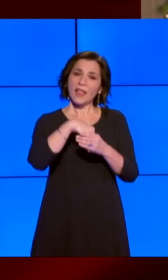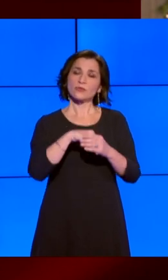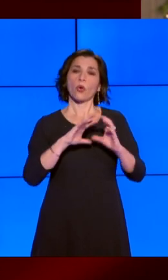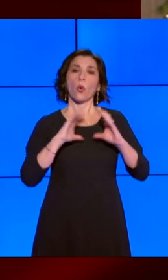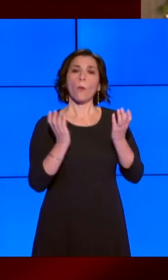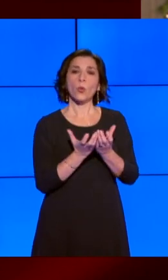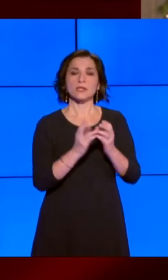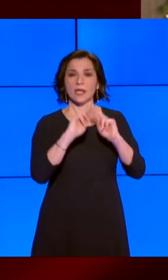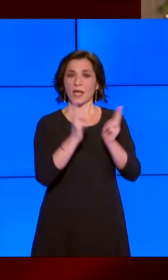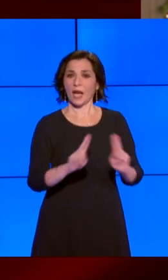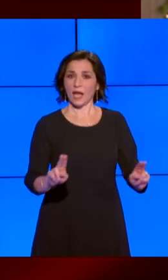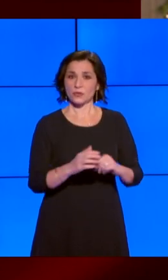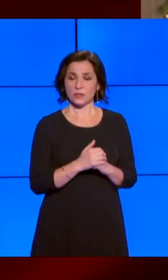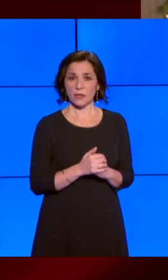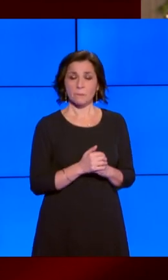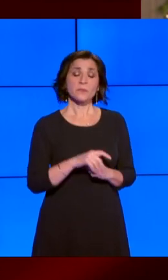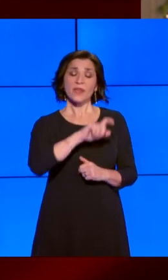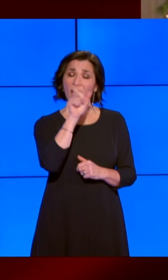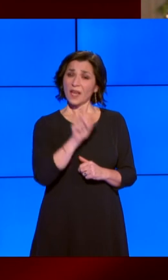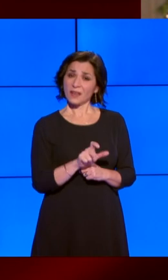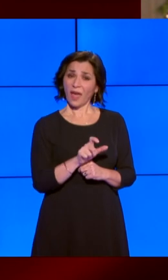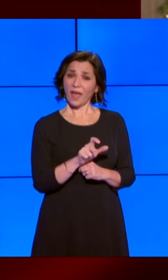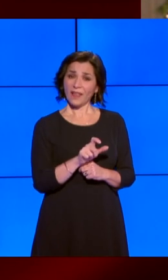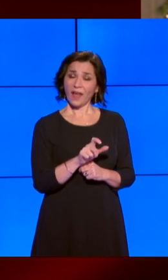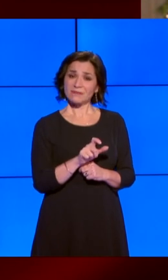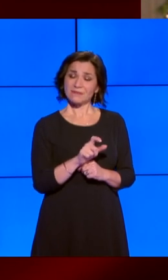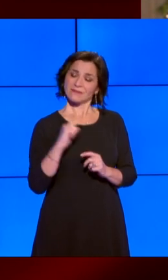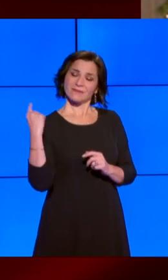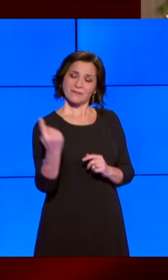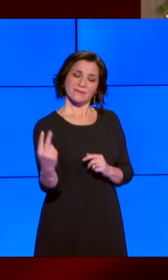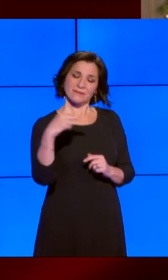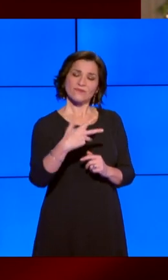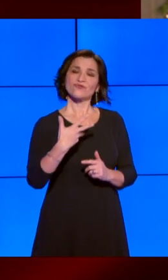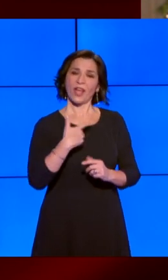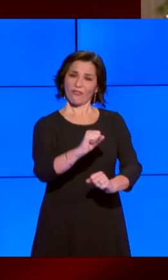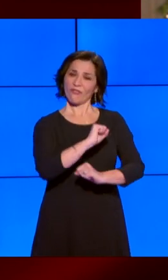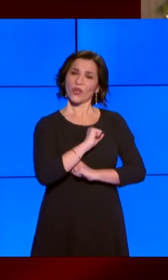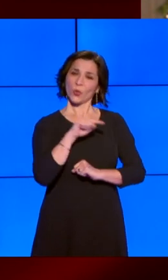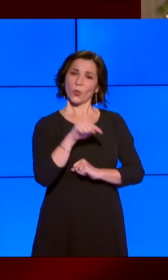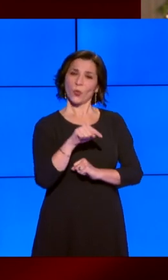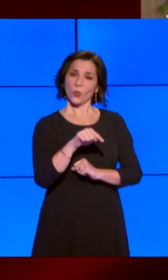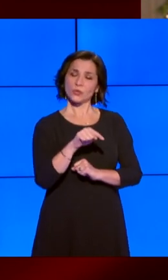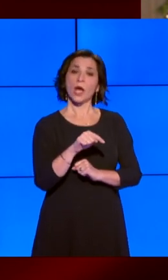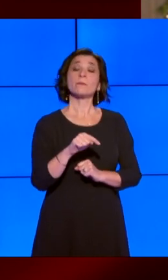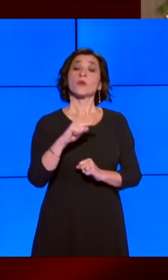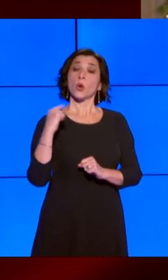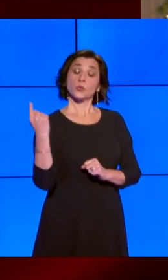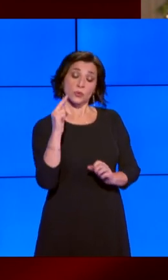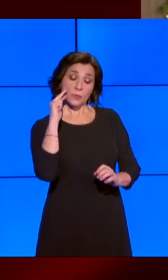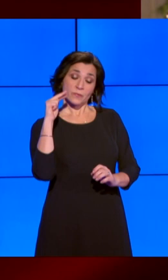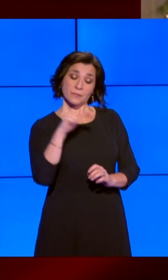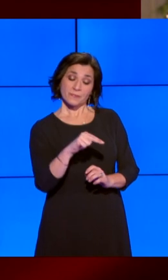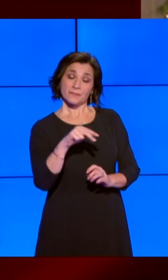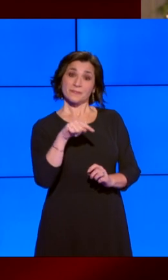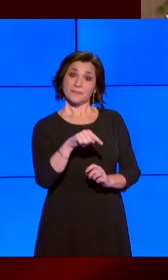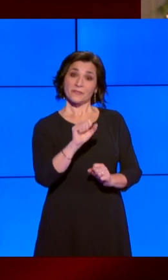L'Italia riscuote fiducia. Quella stessa fiducia con cui si guarda da fuori verso il nostro